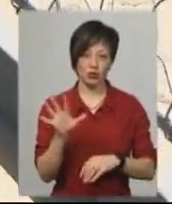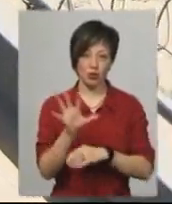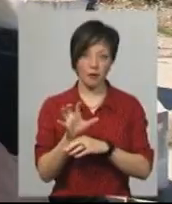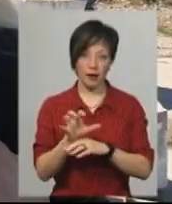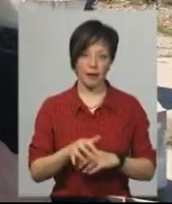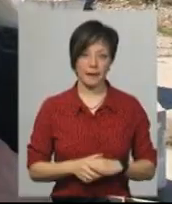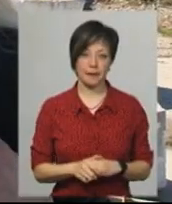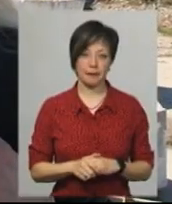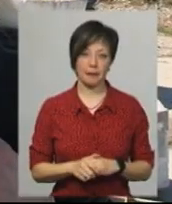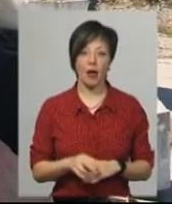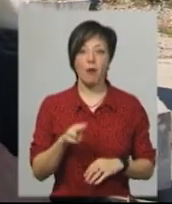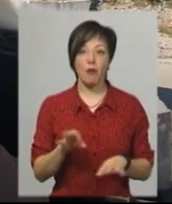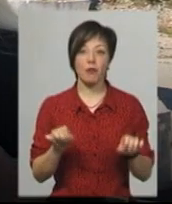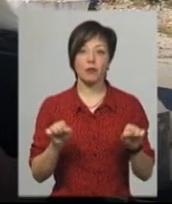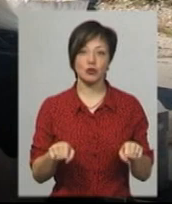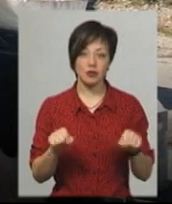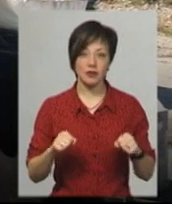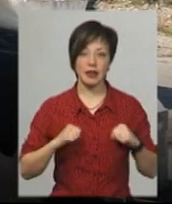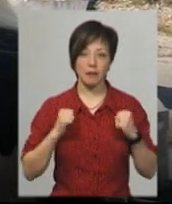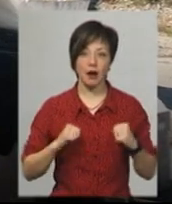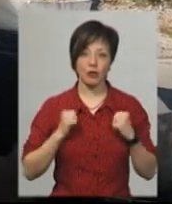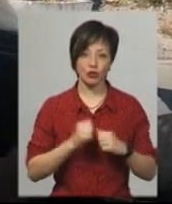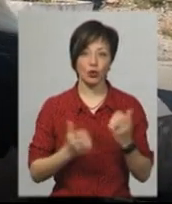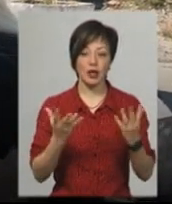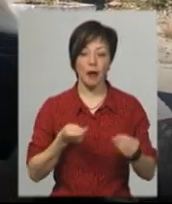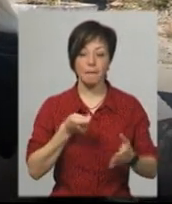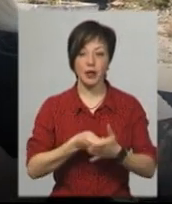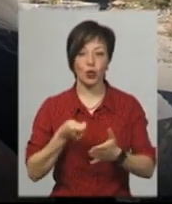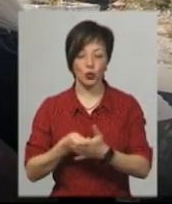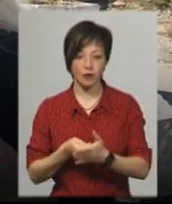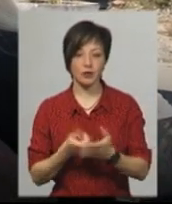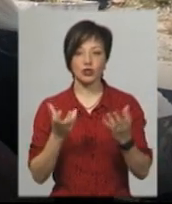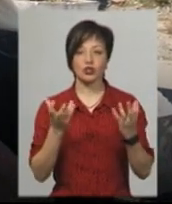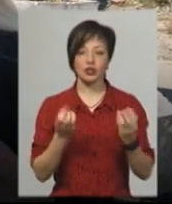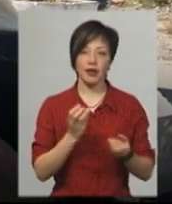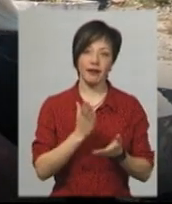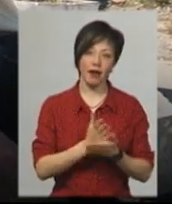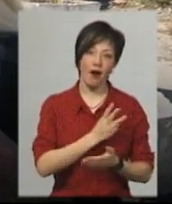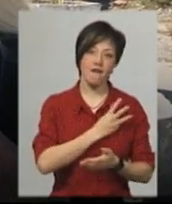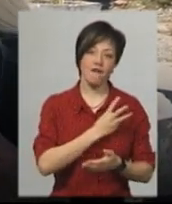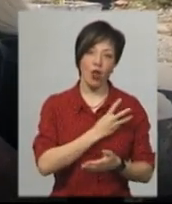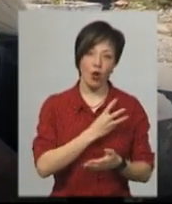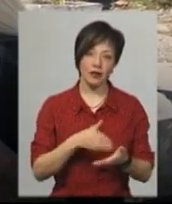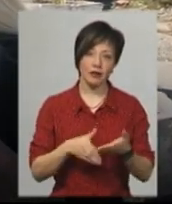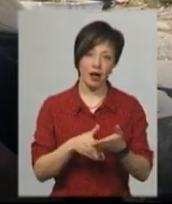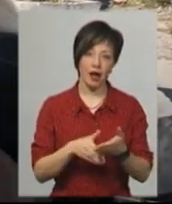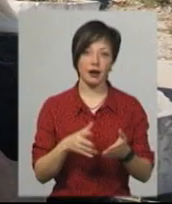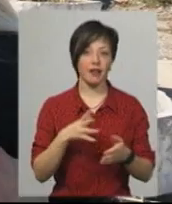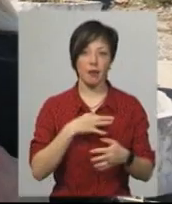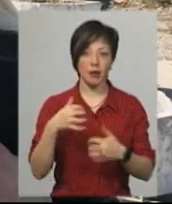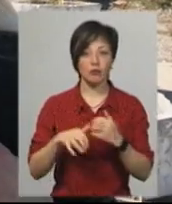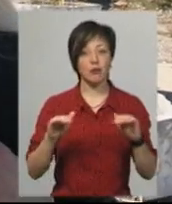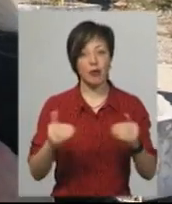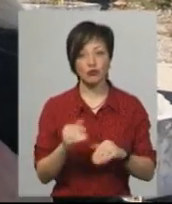Щедріна. По можливості намагаємося щодня підгодовувати. Ще є волонтери, які не байдужі, але зараз, на жаль, набагато менше.